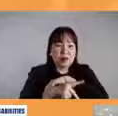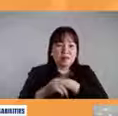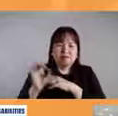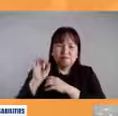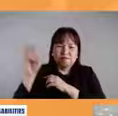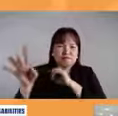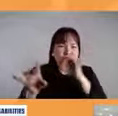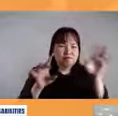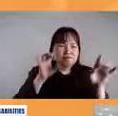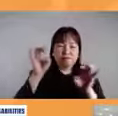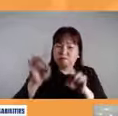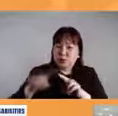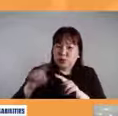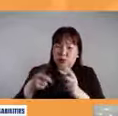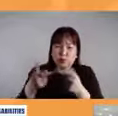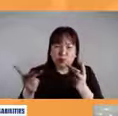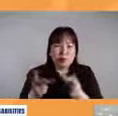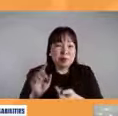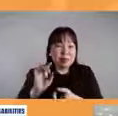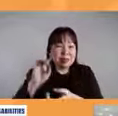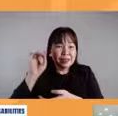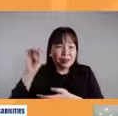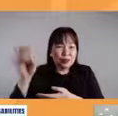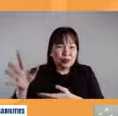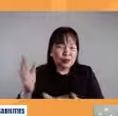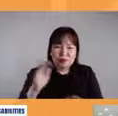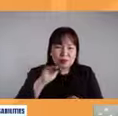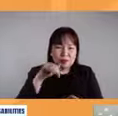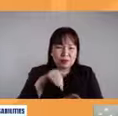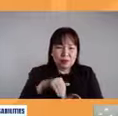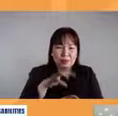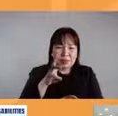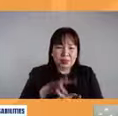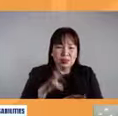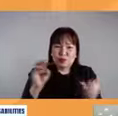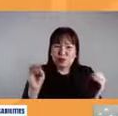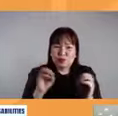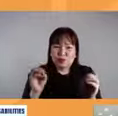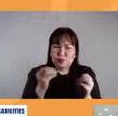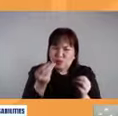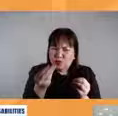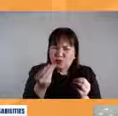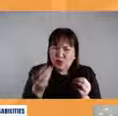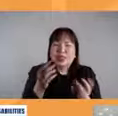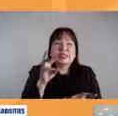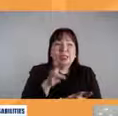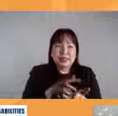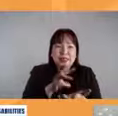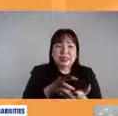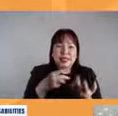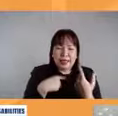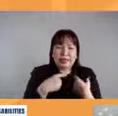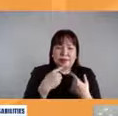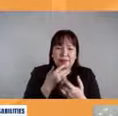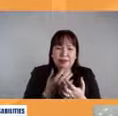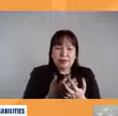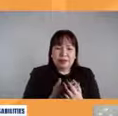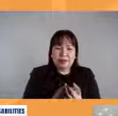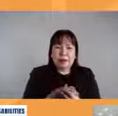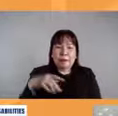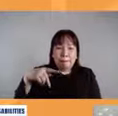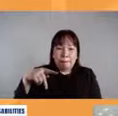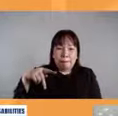area dito sa urban areas meron tayong pinatawag na pidao